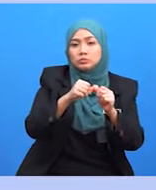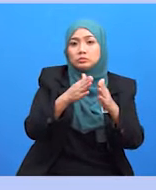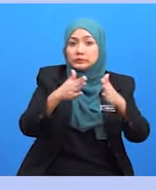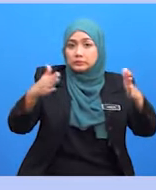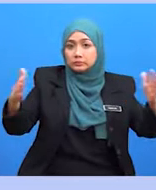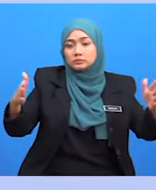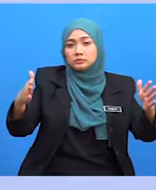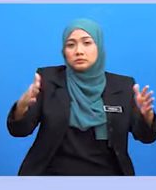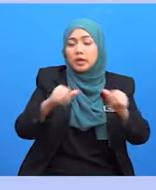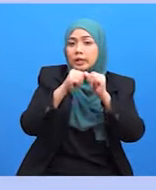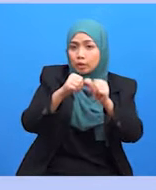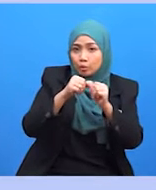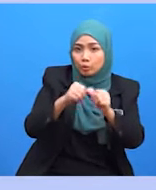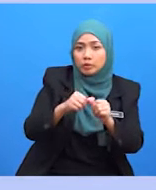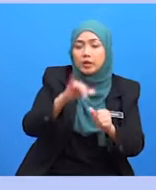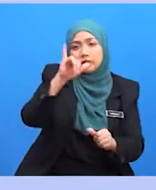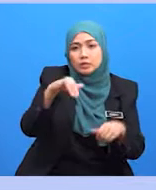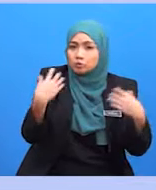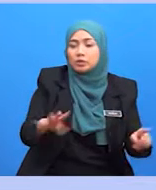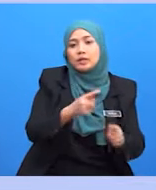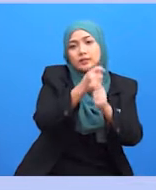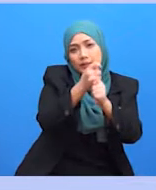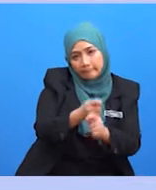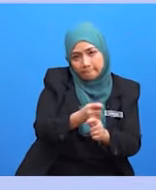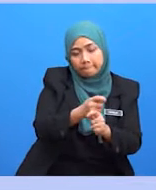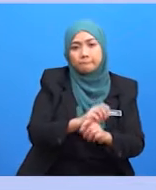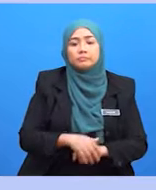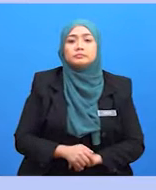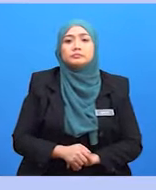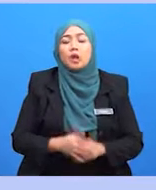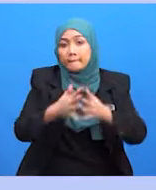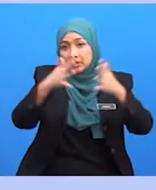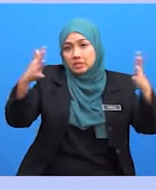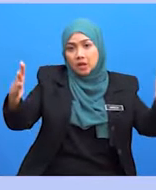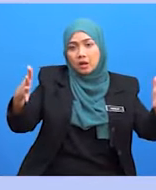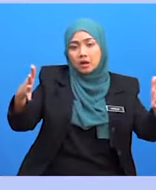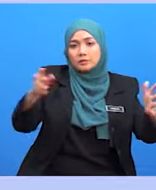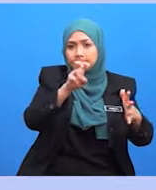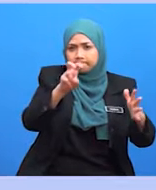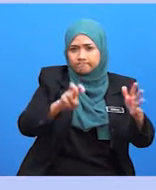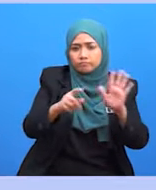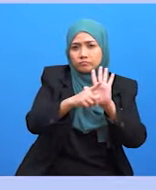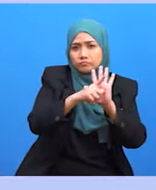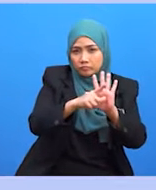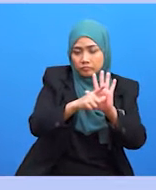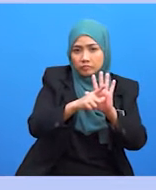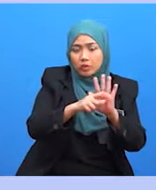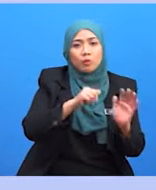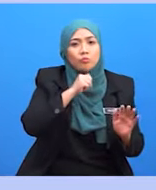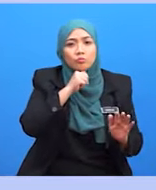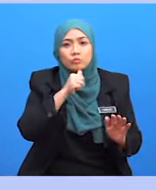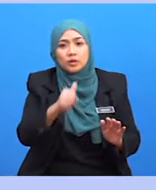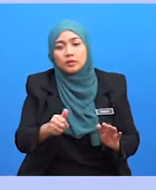mengikut pengadaran yang ditetapkan. Pembesaran size logo hendaklah dibuat dalam kadar